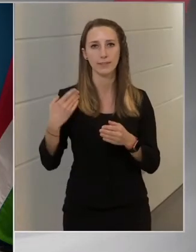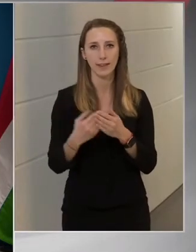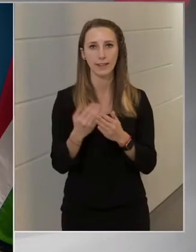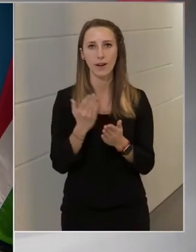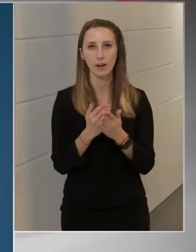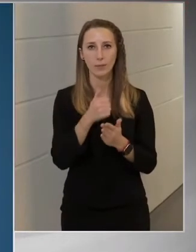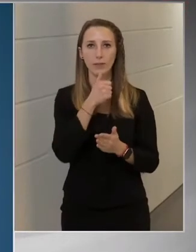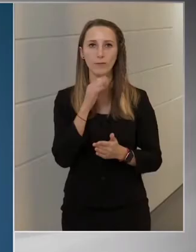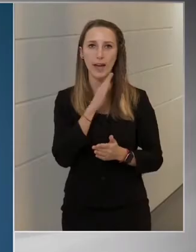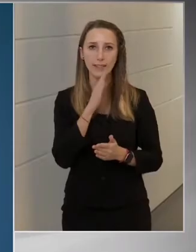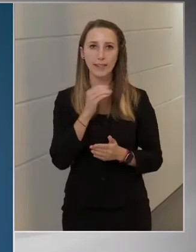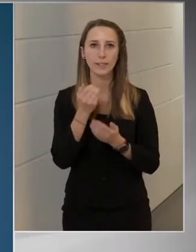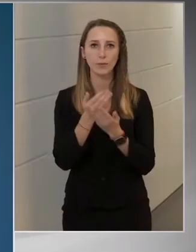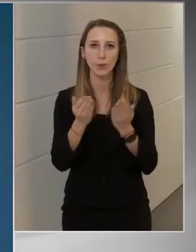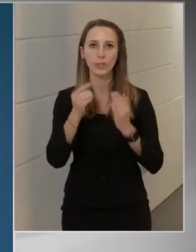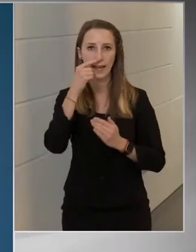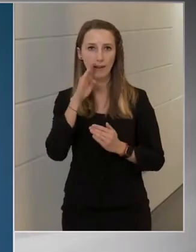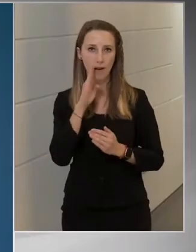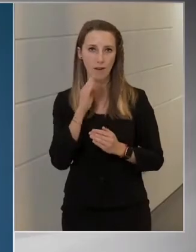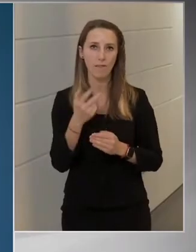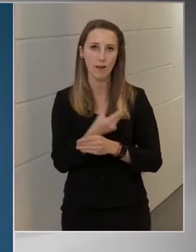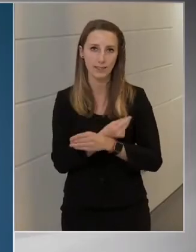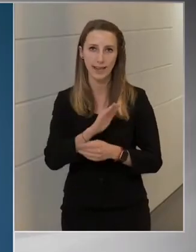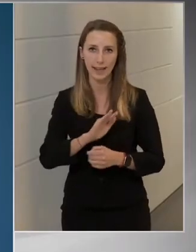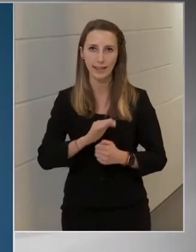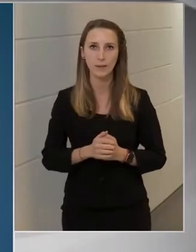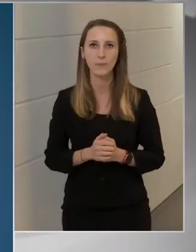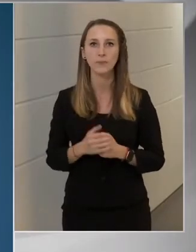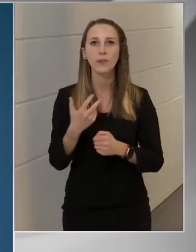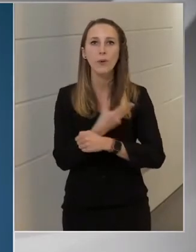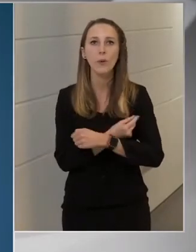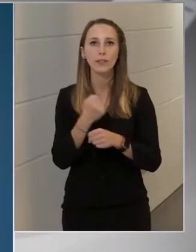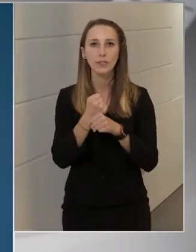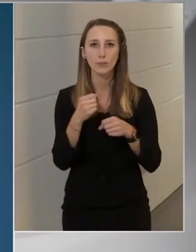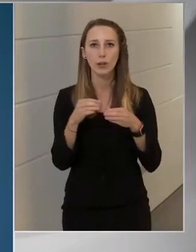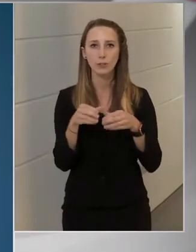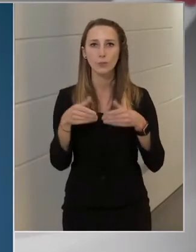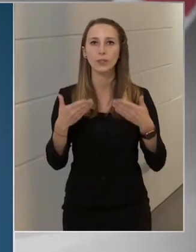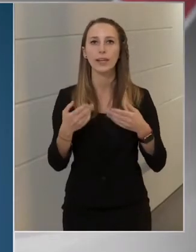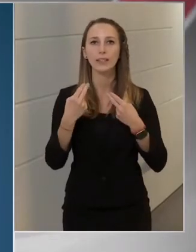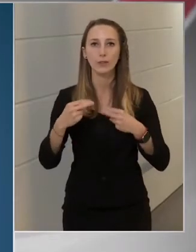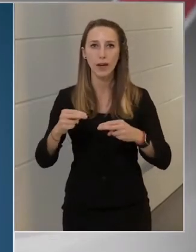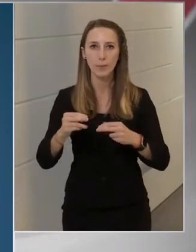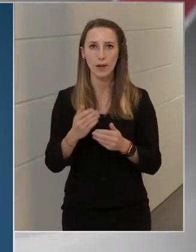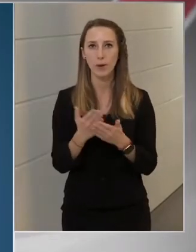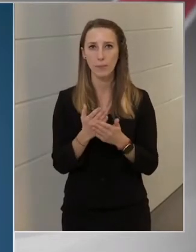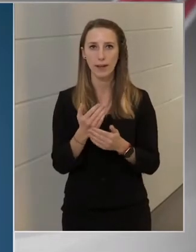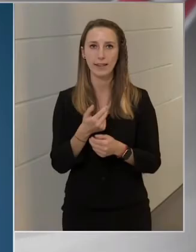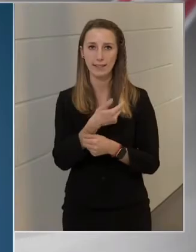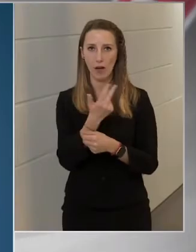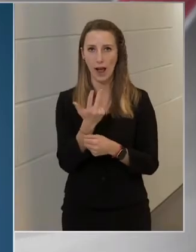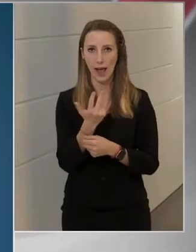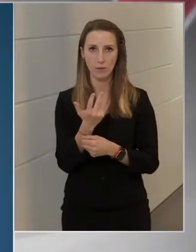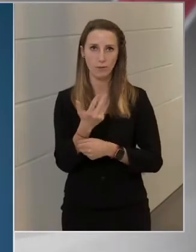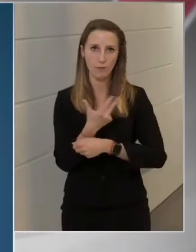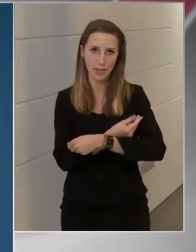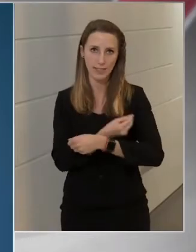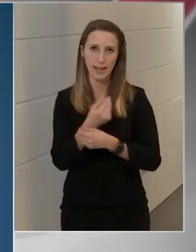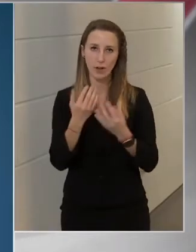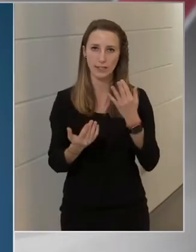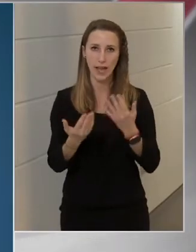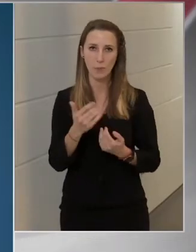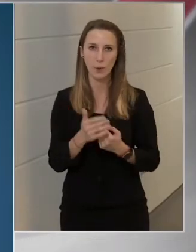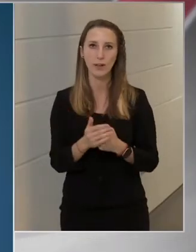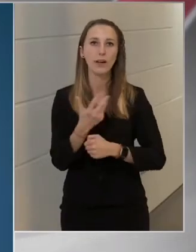alkalmazott Pfizer és Moderna vakcináké. Az oltási munkacsoport tehát a továbbiakban már ezzel a három vakcinával számol